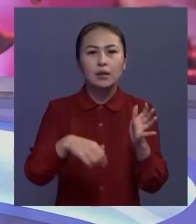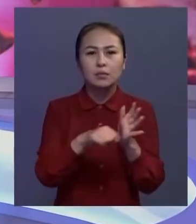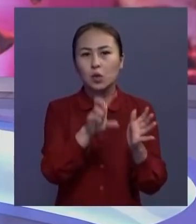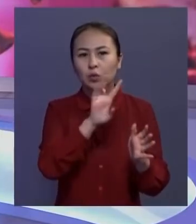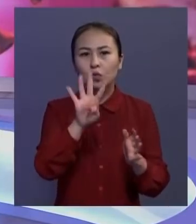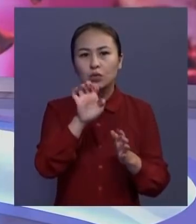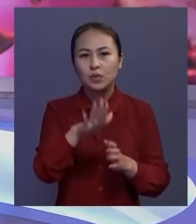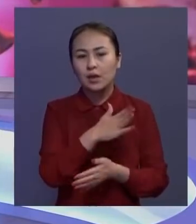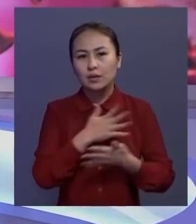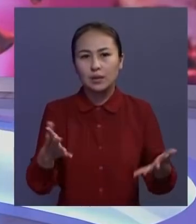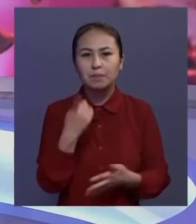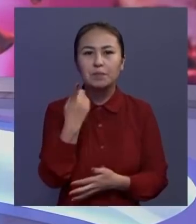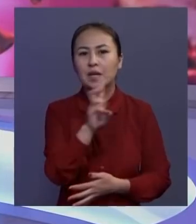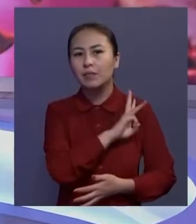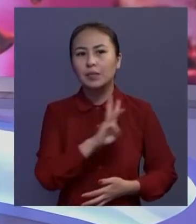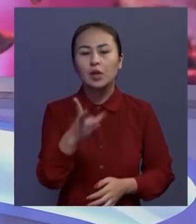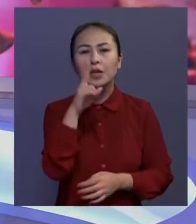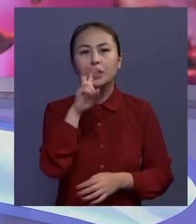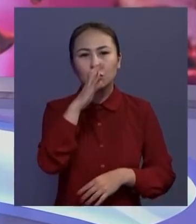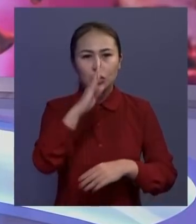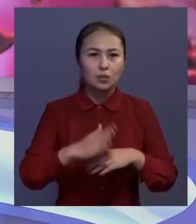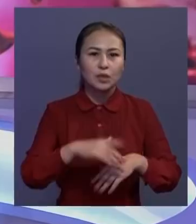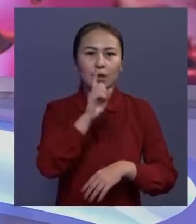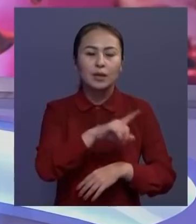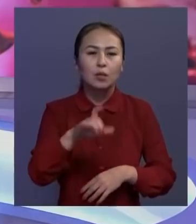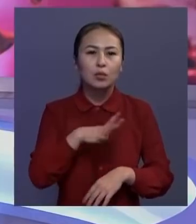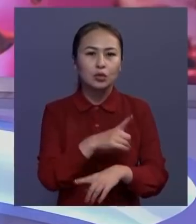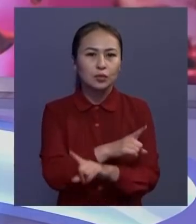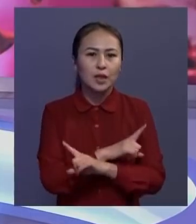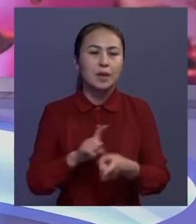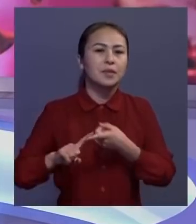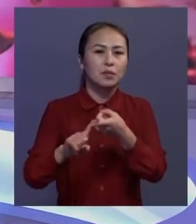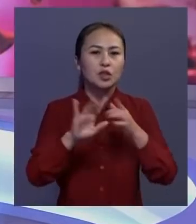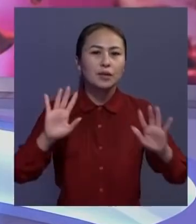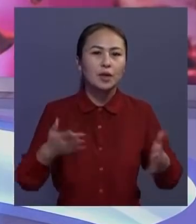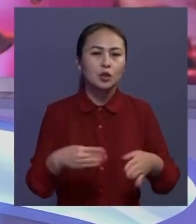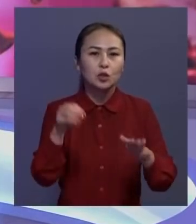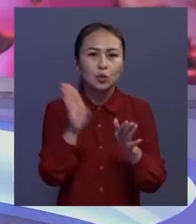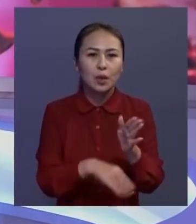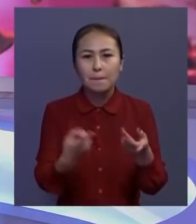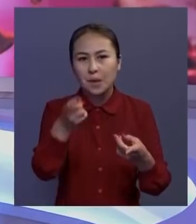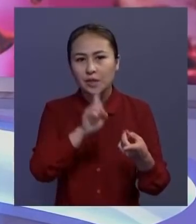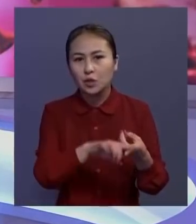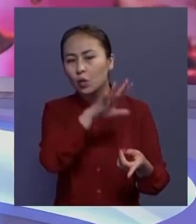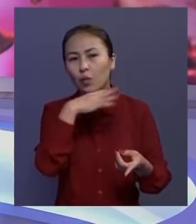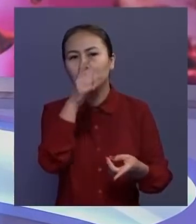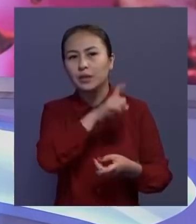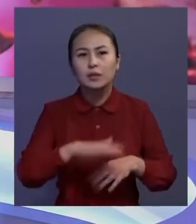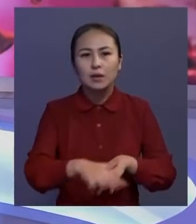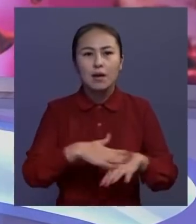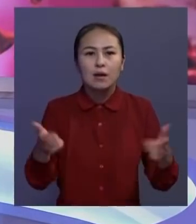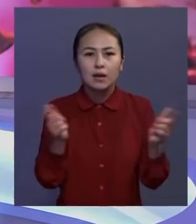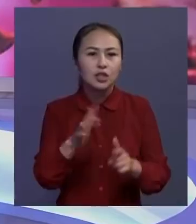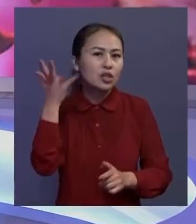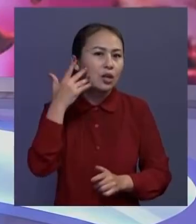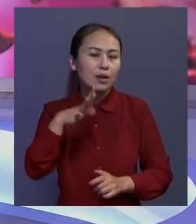46 миллион 400 мүннан асты. 1 миллион 200 мүндай адам көржімді. Эпидемиологиялық жағдайдың ұшуғына байланысты көптеген